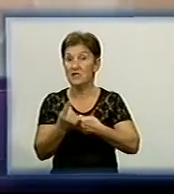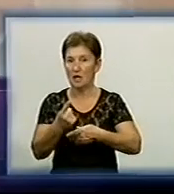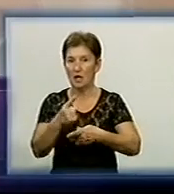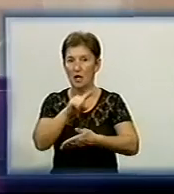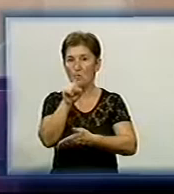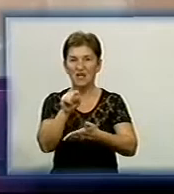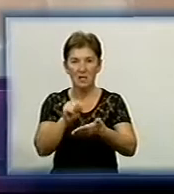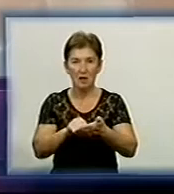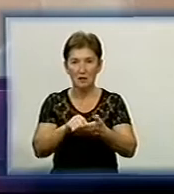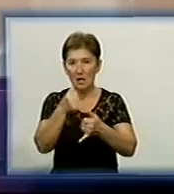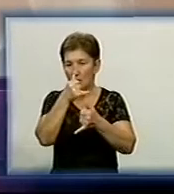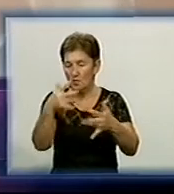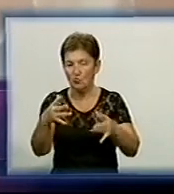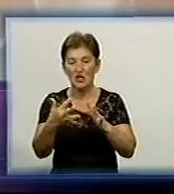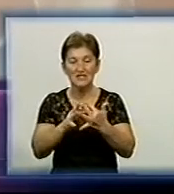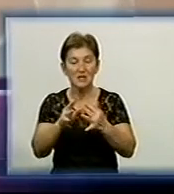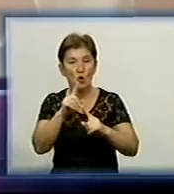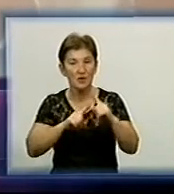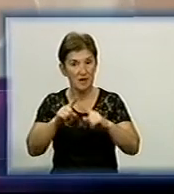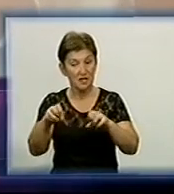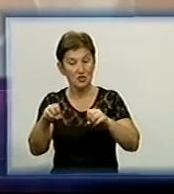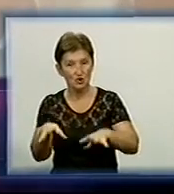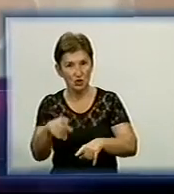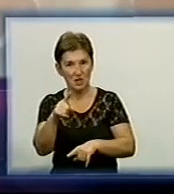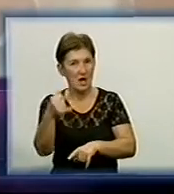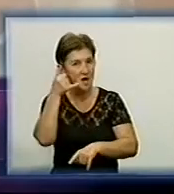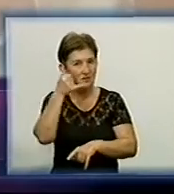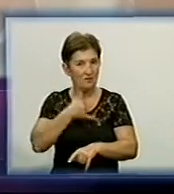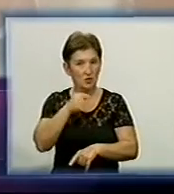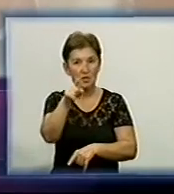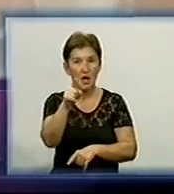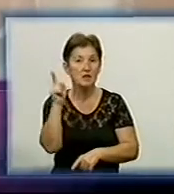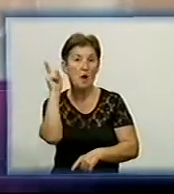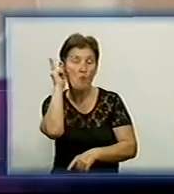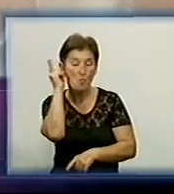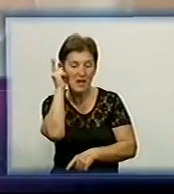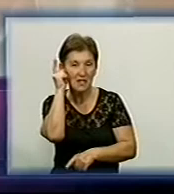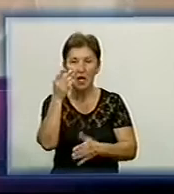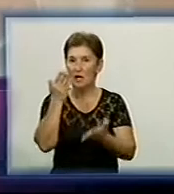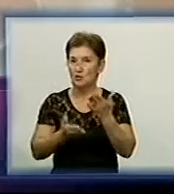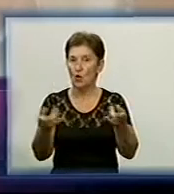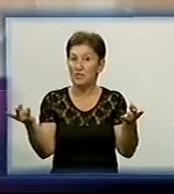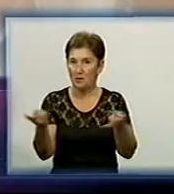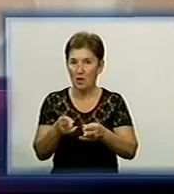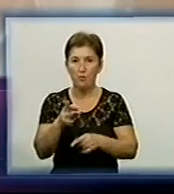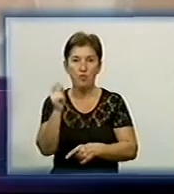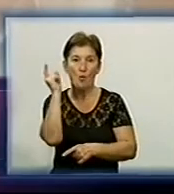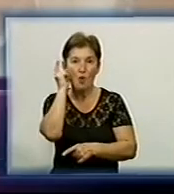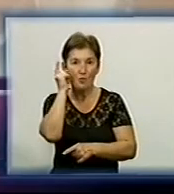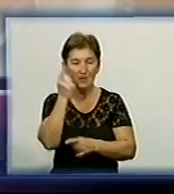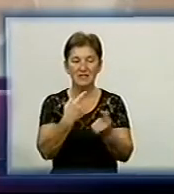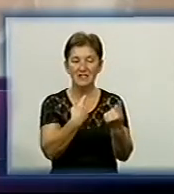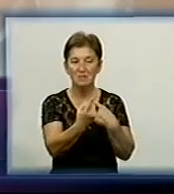яке не вирішується на рівні сільської ради, безпосередньо дзвонять мені на мобільний телефон І в разі необхідності по мобільному зі мною